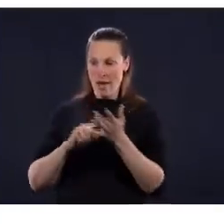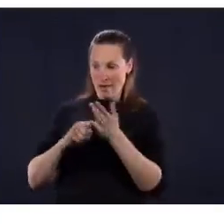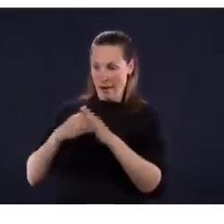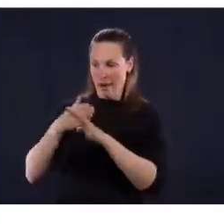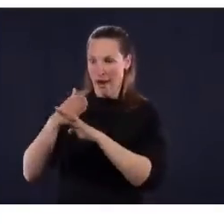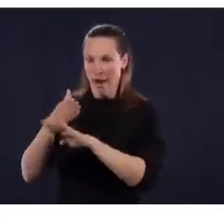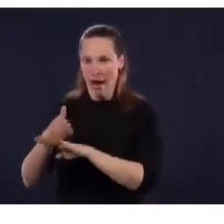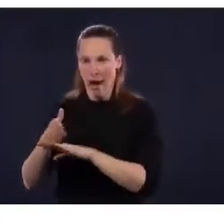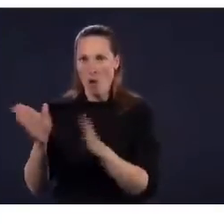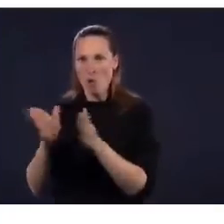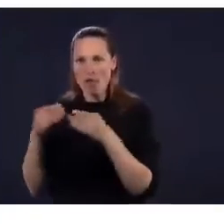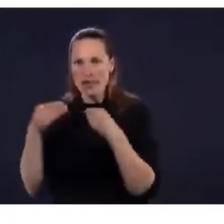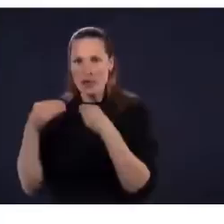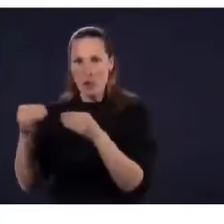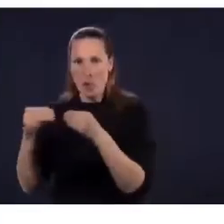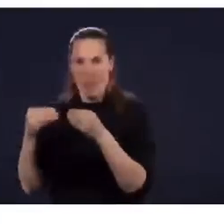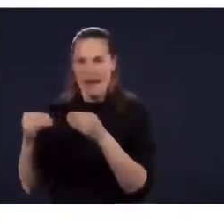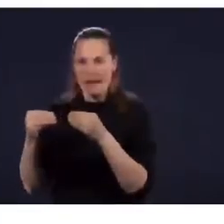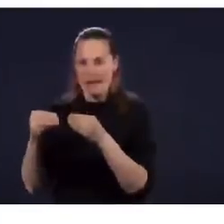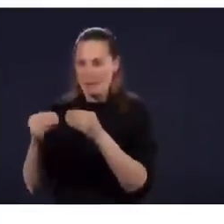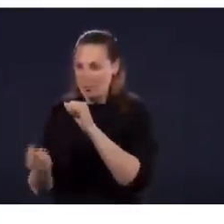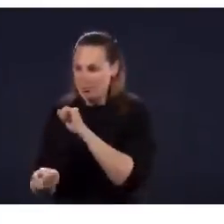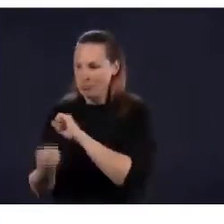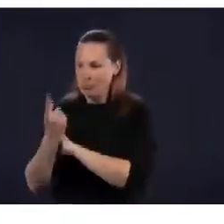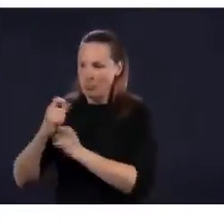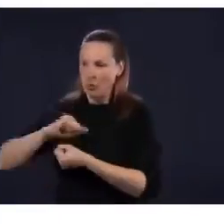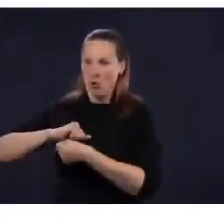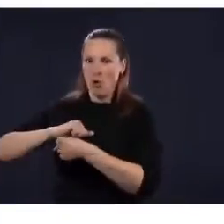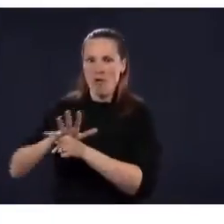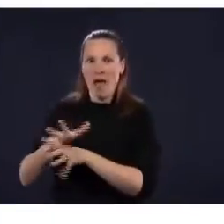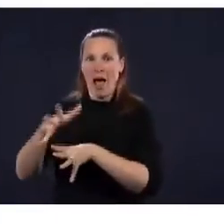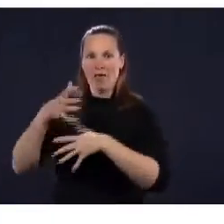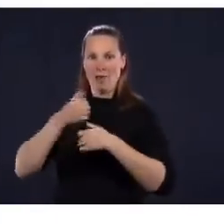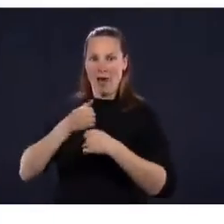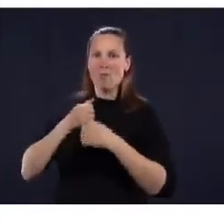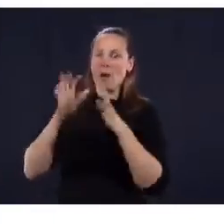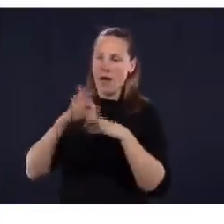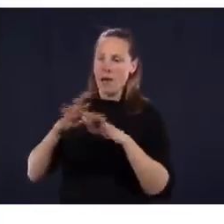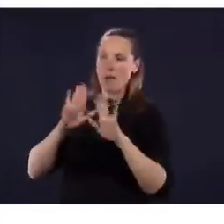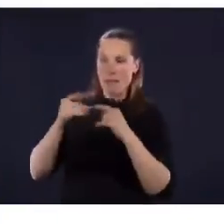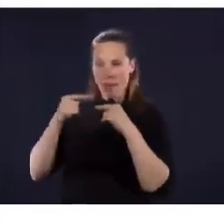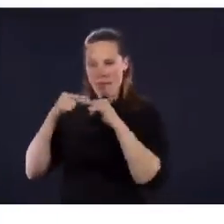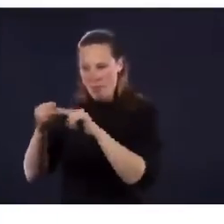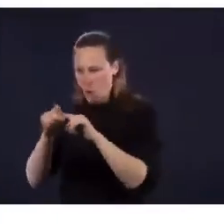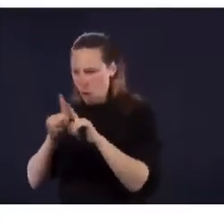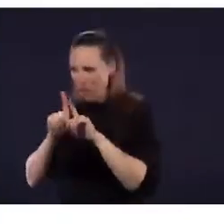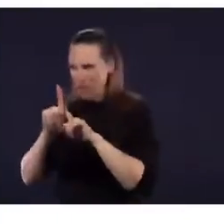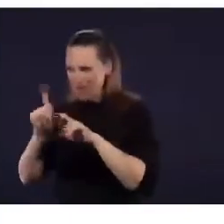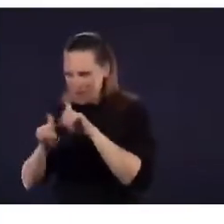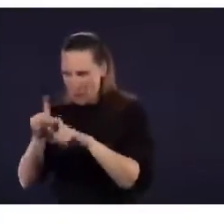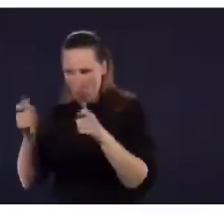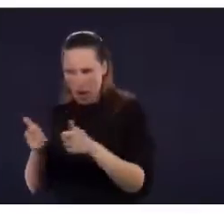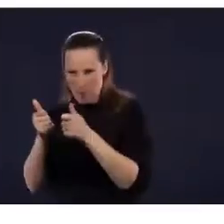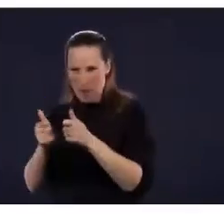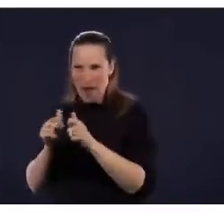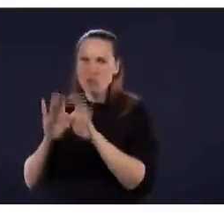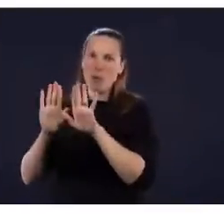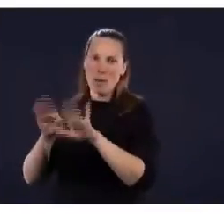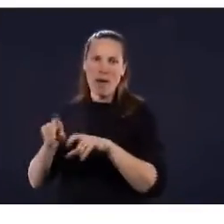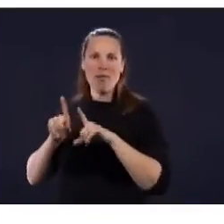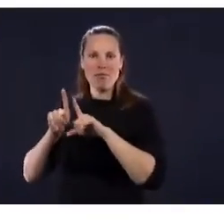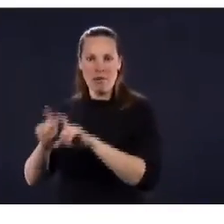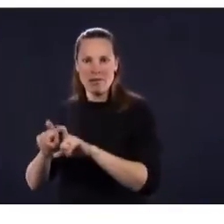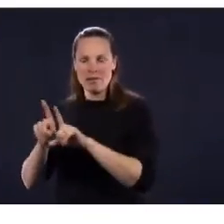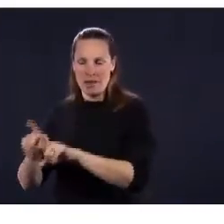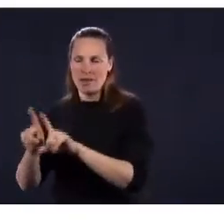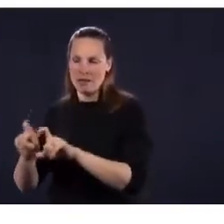ce n pas seulement les scénarios qui vont être… parce que les scénarios, c'est un portrait pris à un moment donné avec des données, mais nous, on va suivre la chose au jour le jour pour voir ce qui